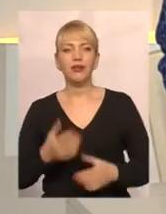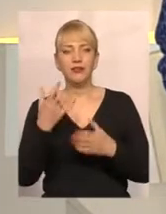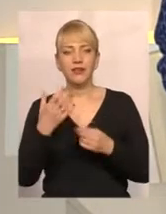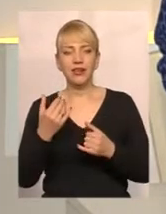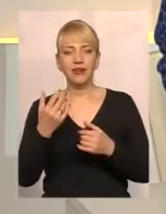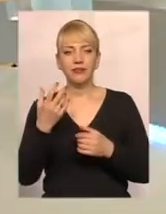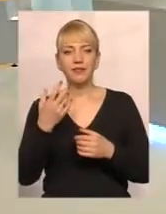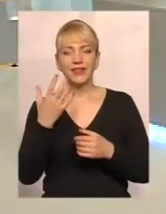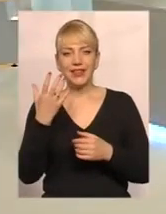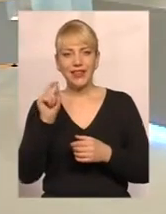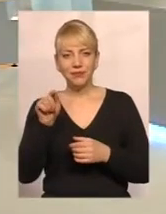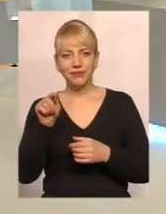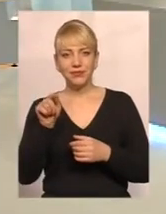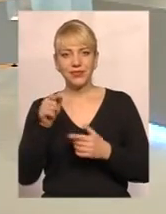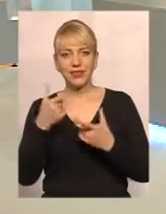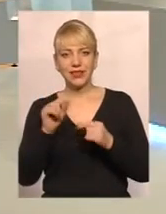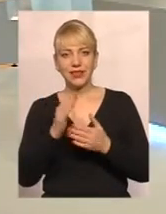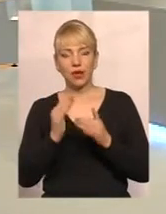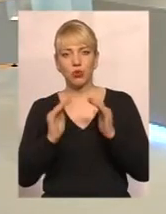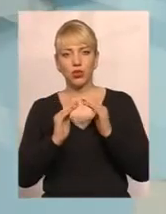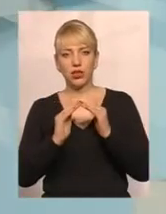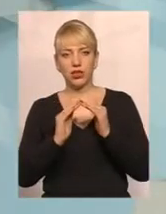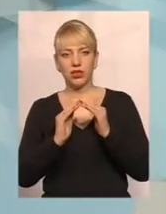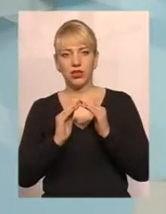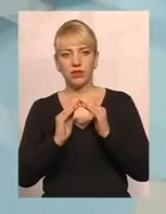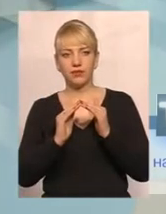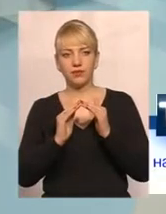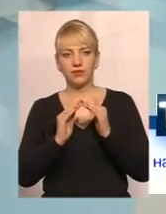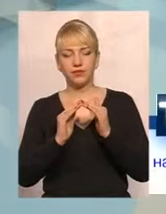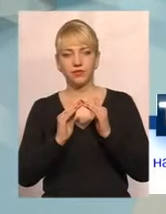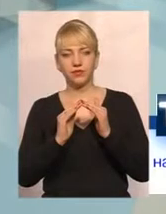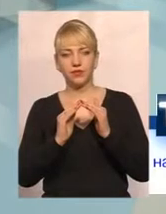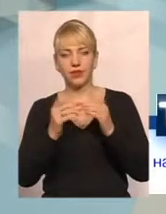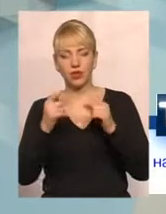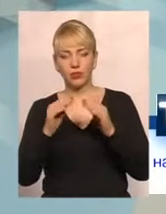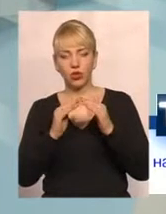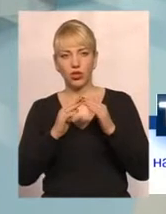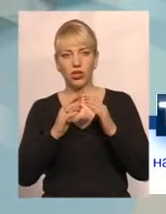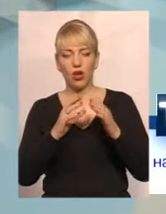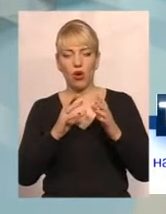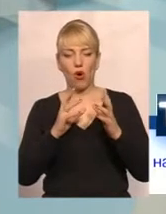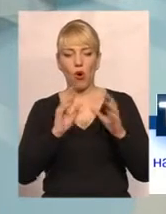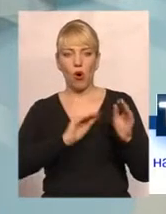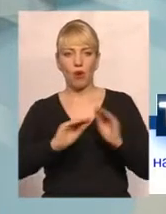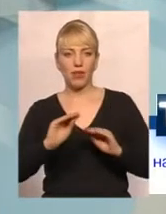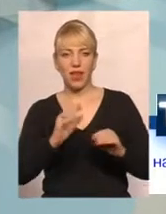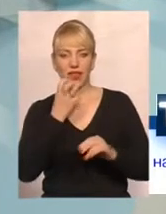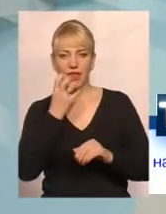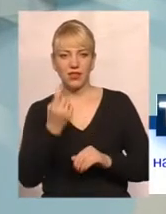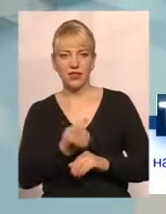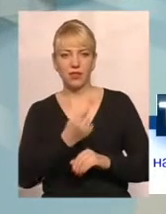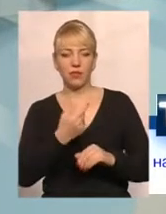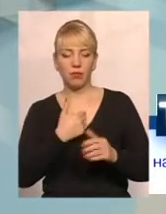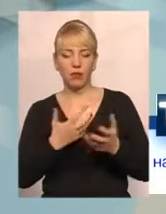відповідно, там, є будинки обладнані, ми враховуємо, відповідно, вартість